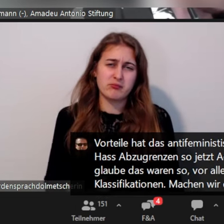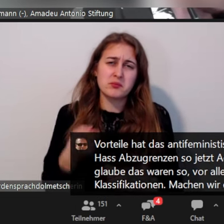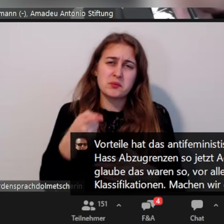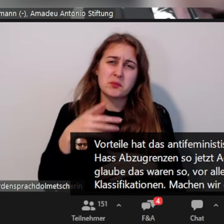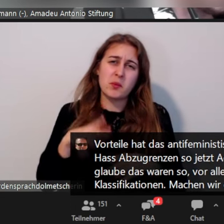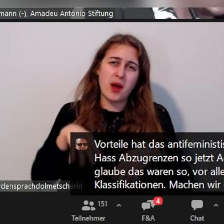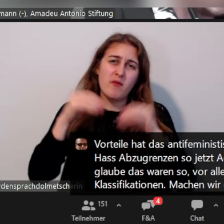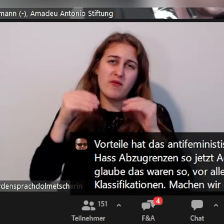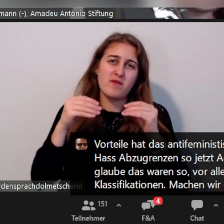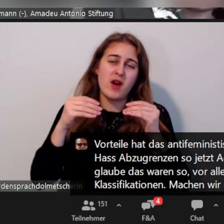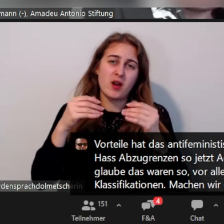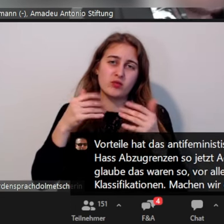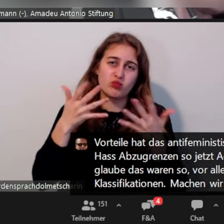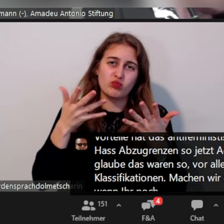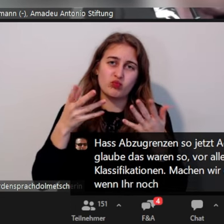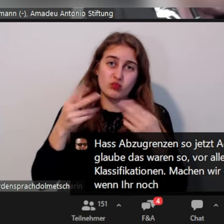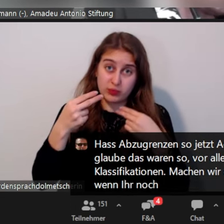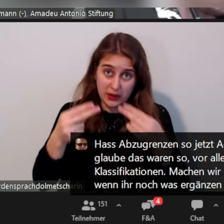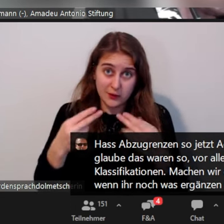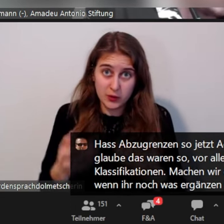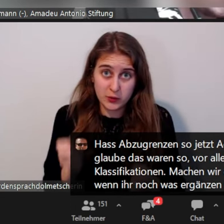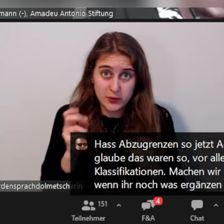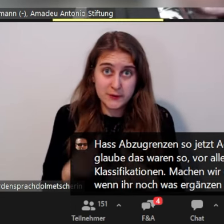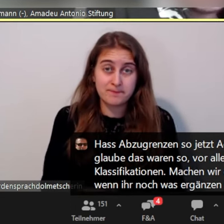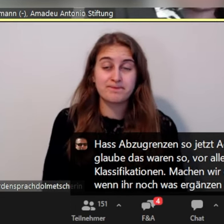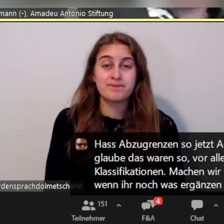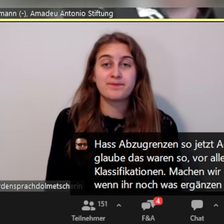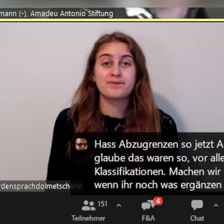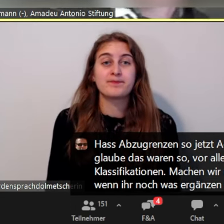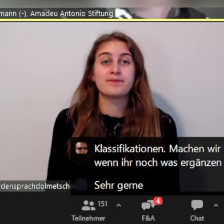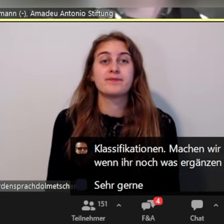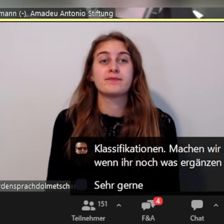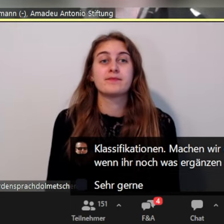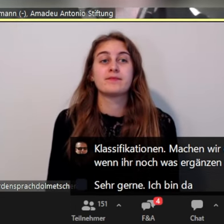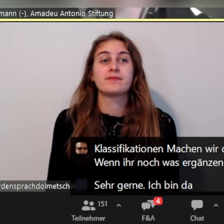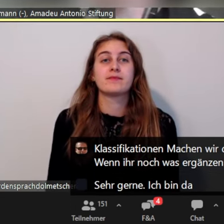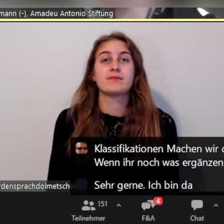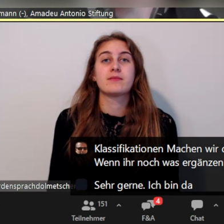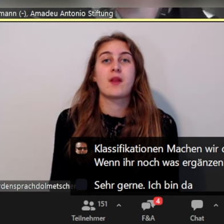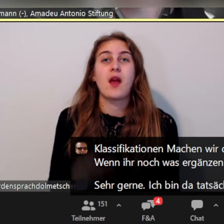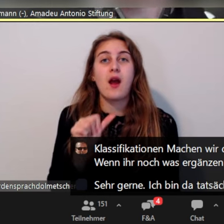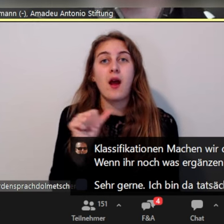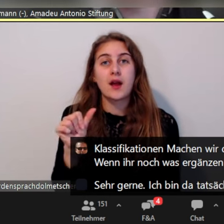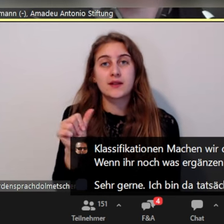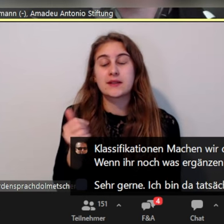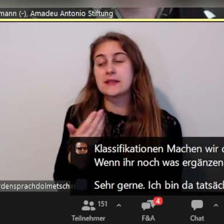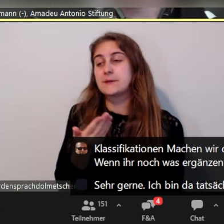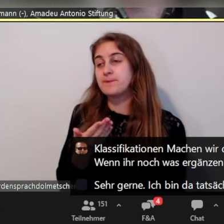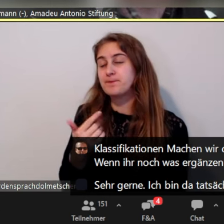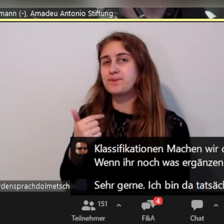erst mal eine Runde dazu, wenn ihr noch was ergänzen wollt. Sehr gerne. Ich bin da tatsächlich auch ein bisschen schnell